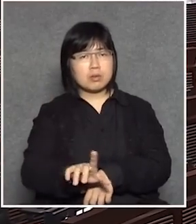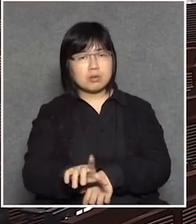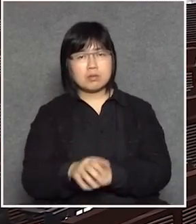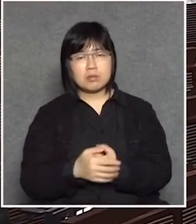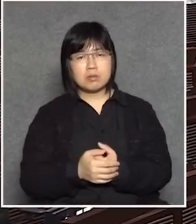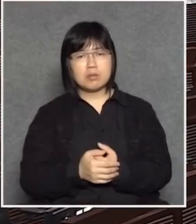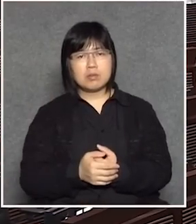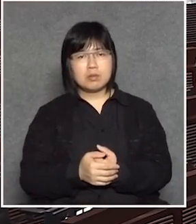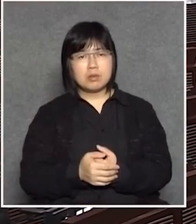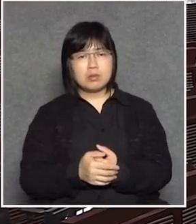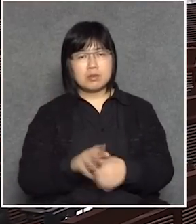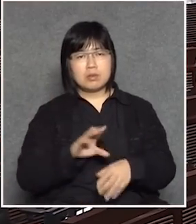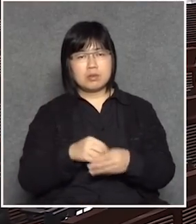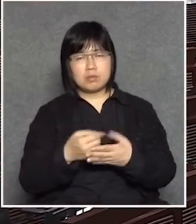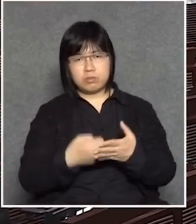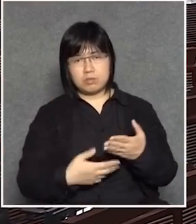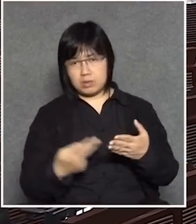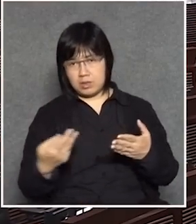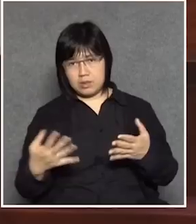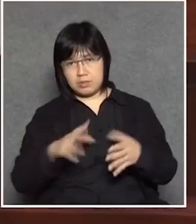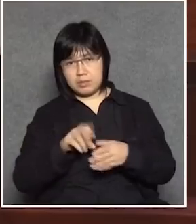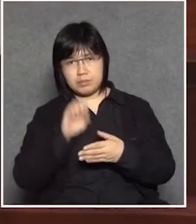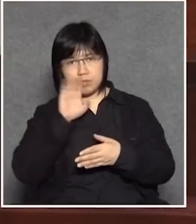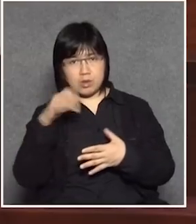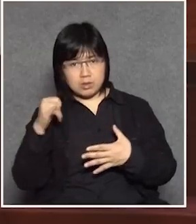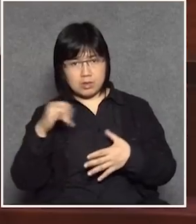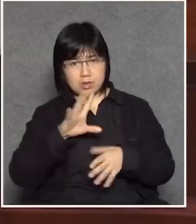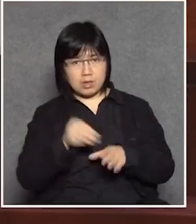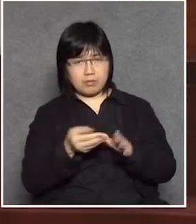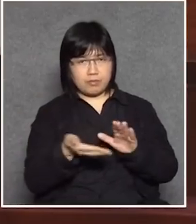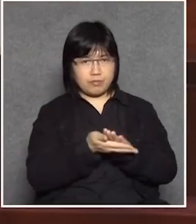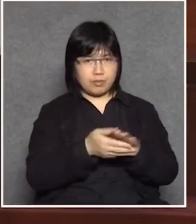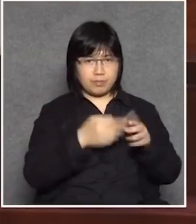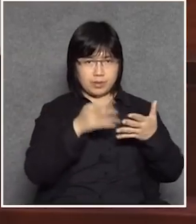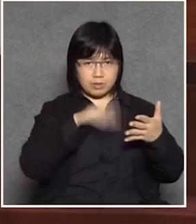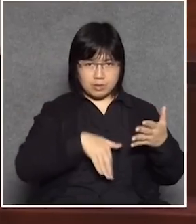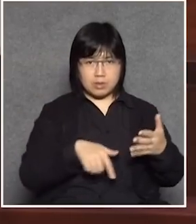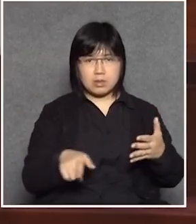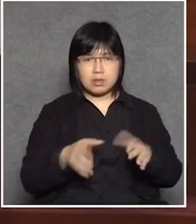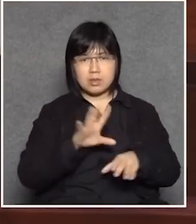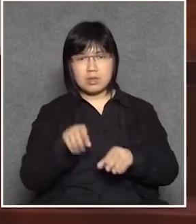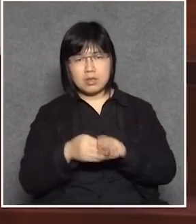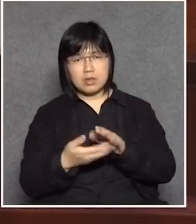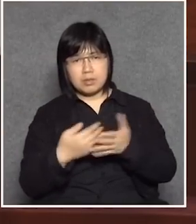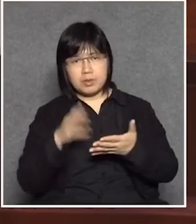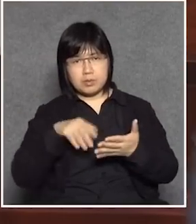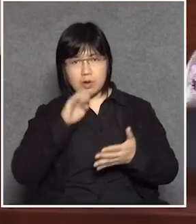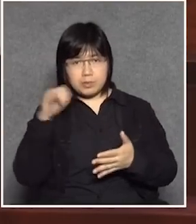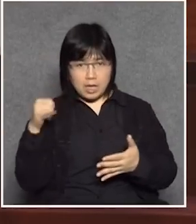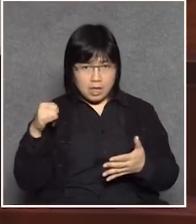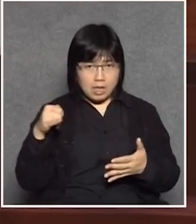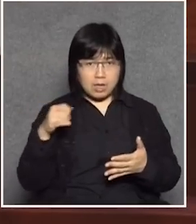總目23一路數下來,這一堆東西不能說立入附表這個立入不能說不能說